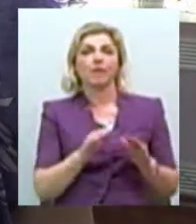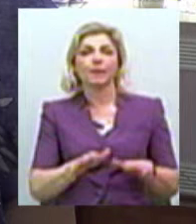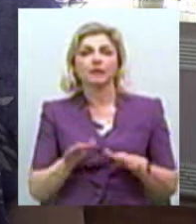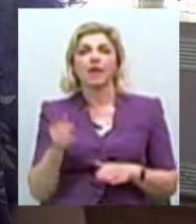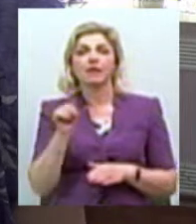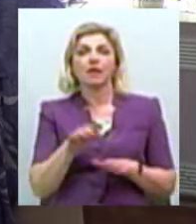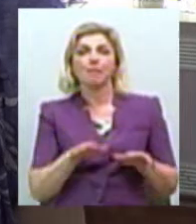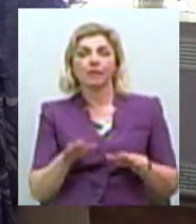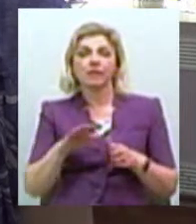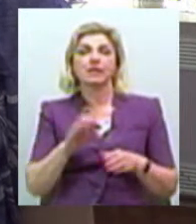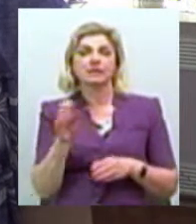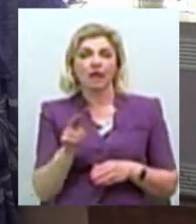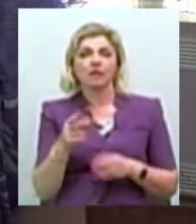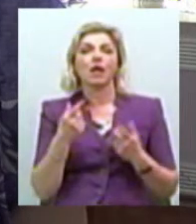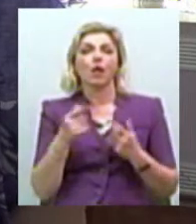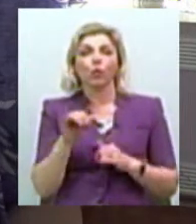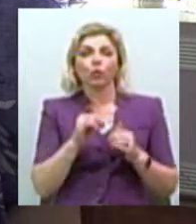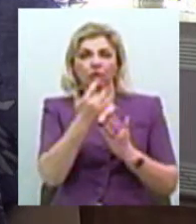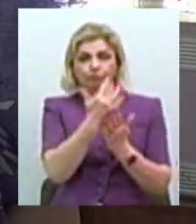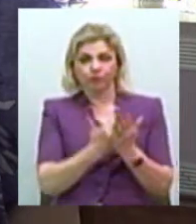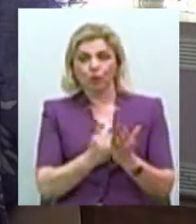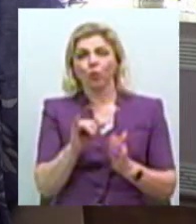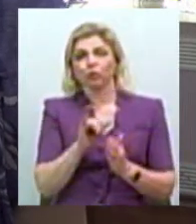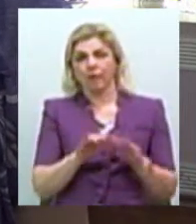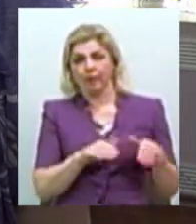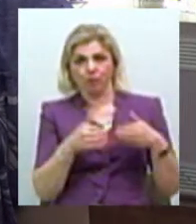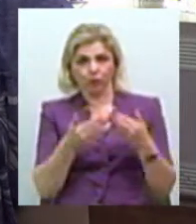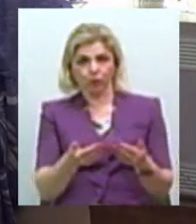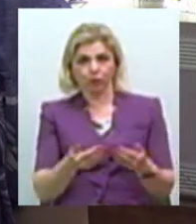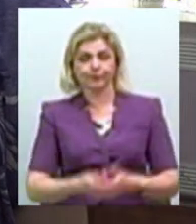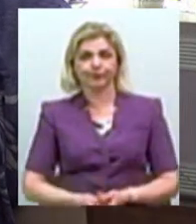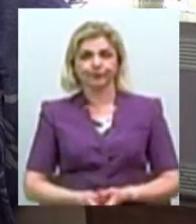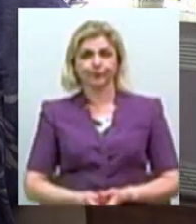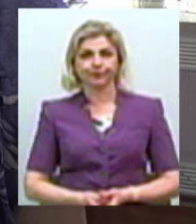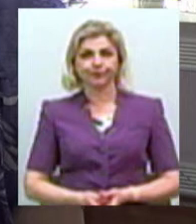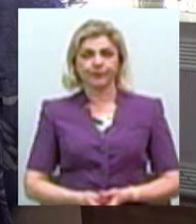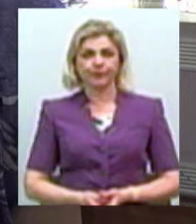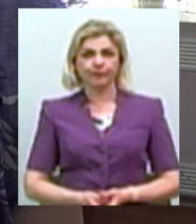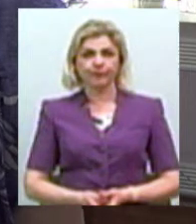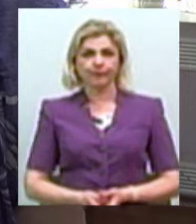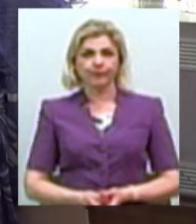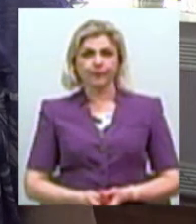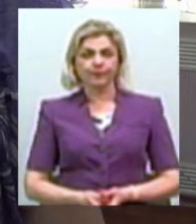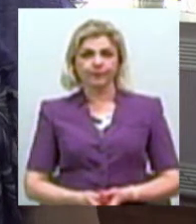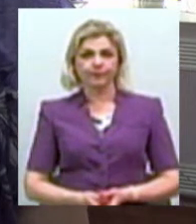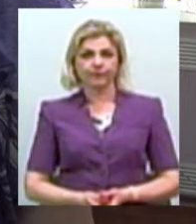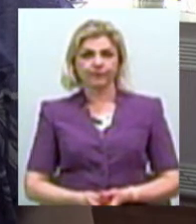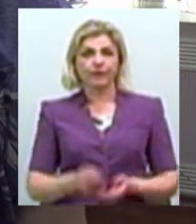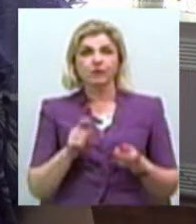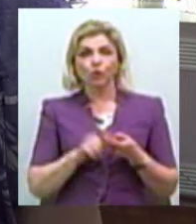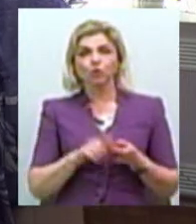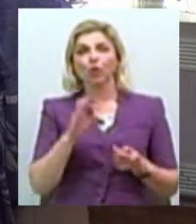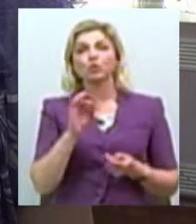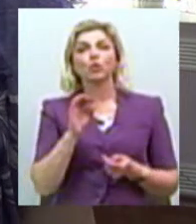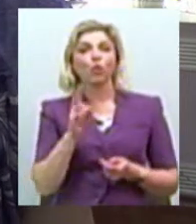закладах, які вони оберуть із того переліку, що їм пропонується. І стосовно термінів,